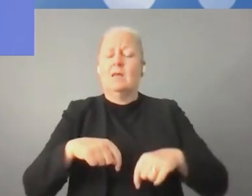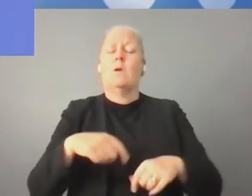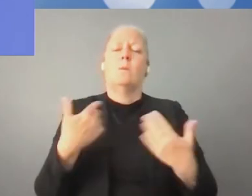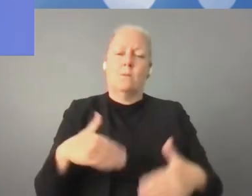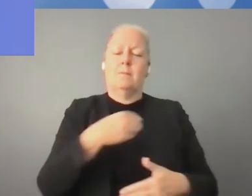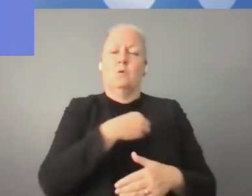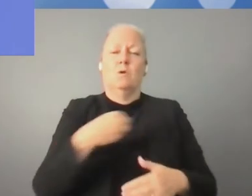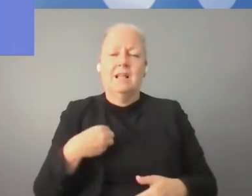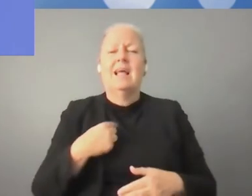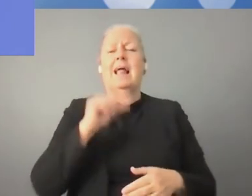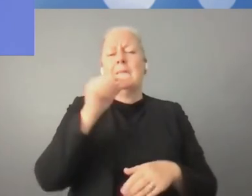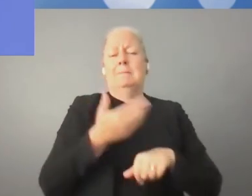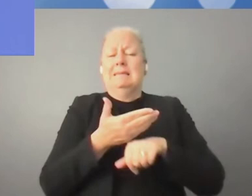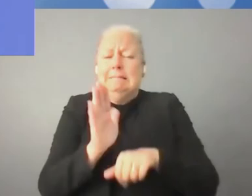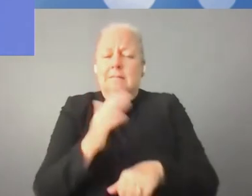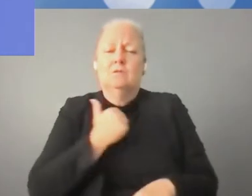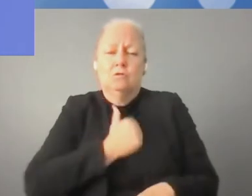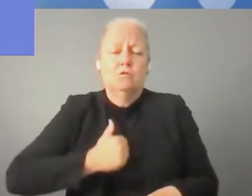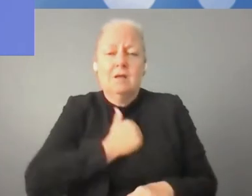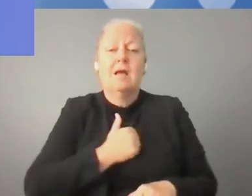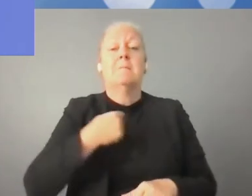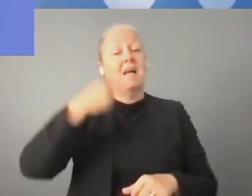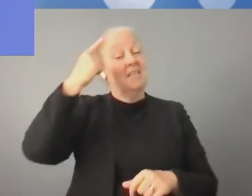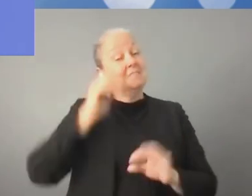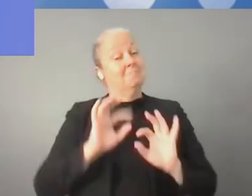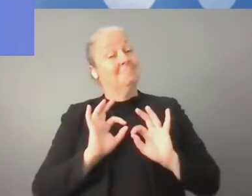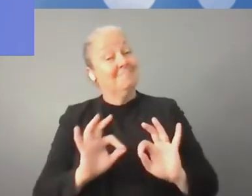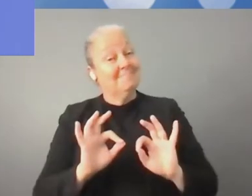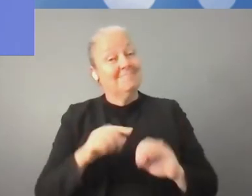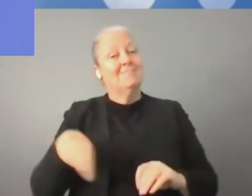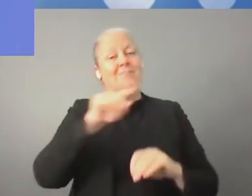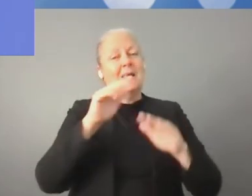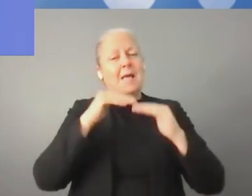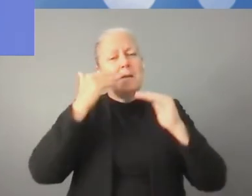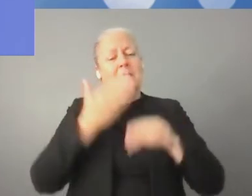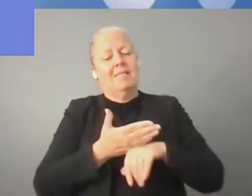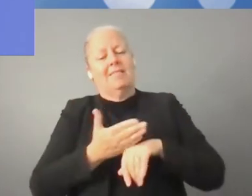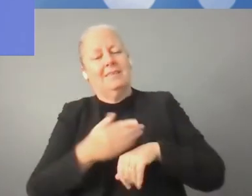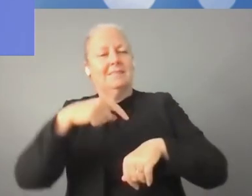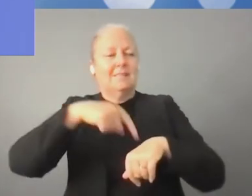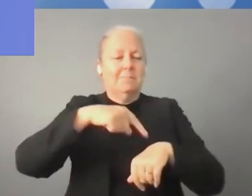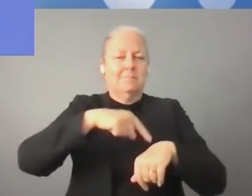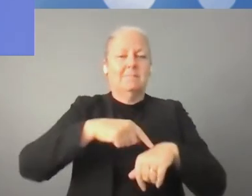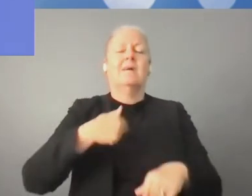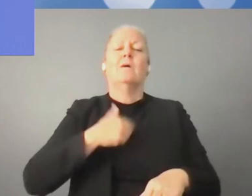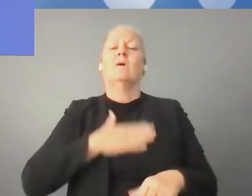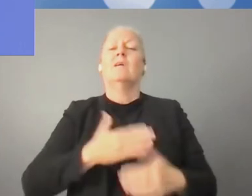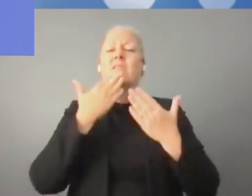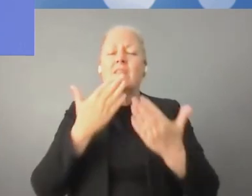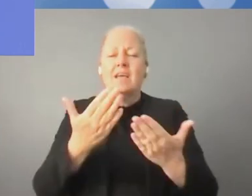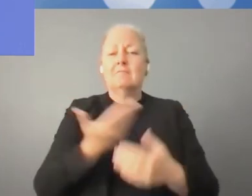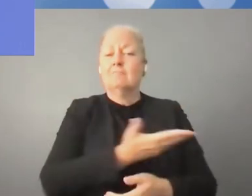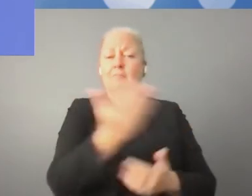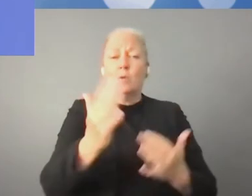wystąpienia. Dziękuję za podzielenie się Państwa komentarzami. Bardzo przepraszam za niewielkie opóźnienie, ale myślę, że było